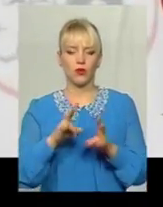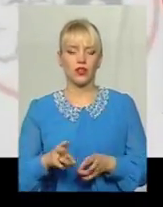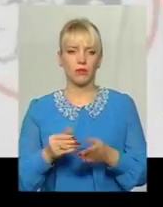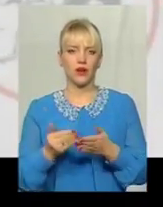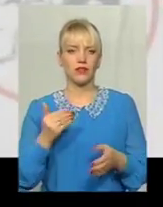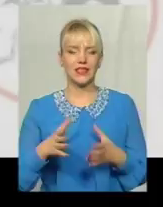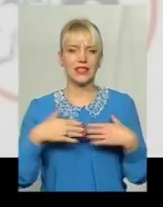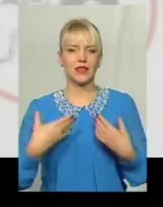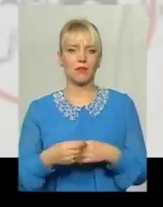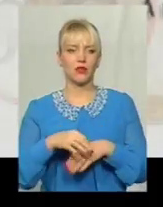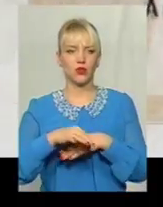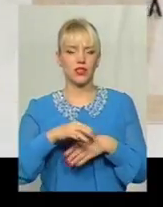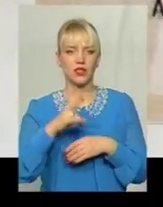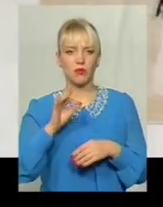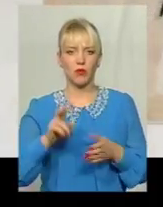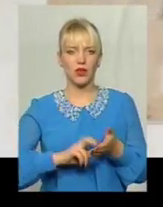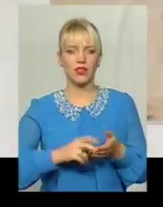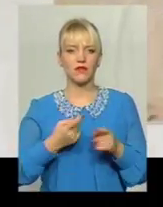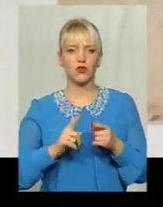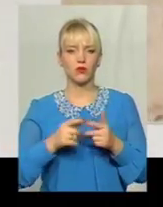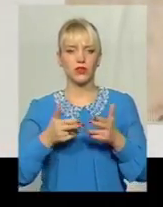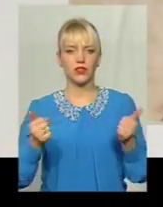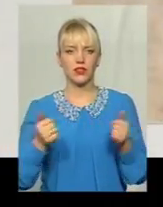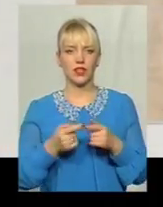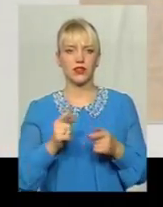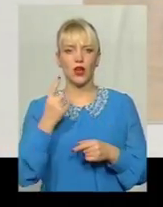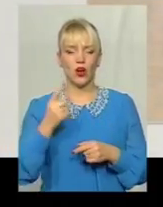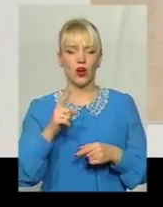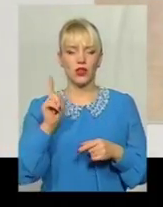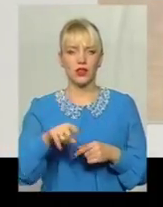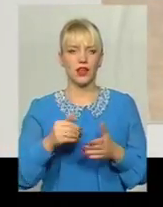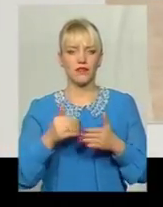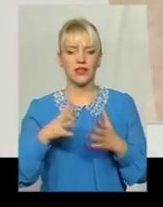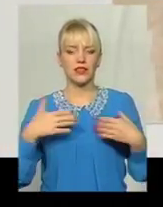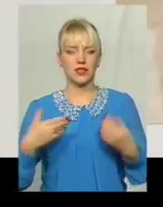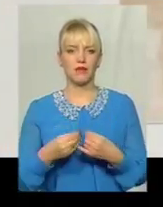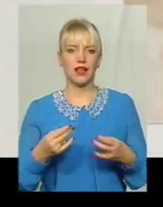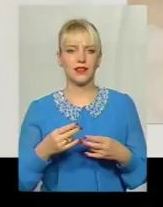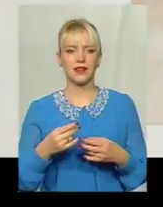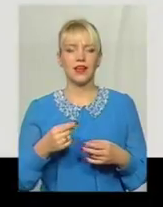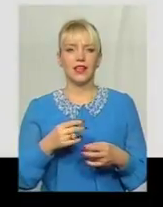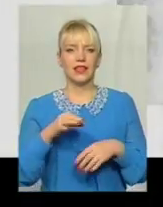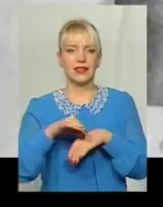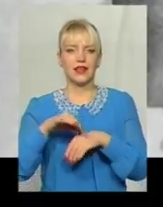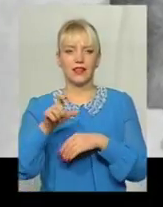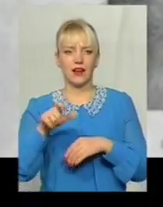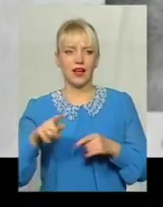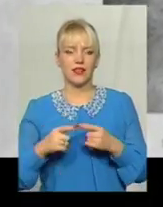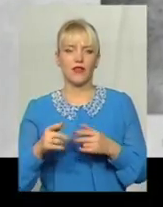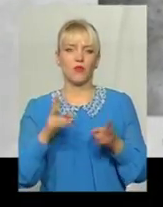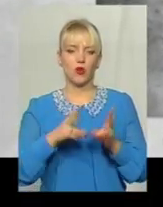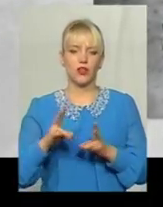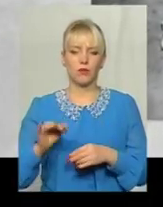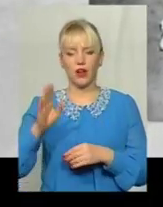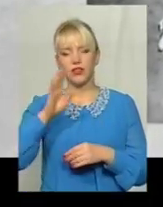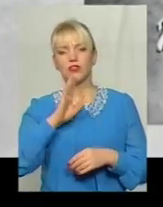сімейного насилля, але бояться у цьому зізнатись Однак від сімейних таранів потерпають і жінки, і чоловіки,